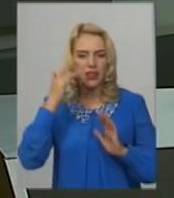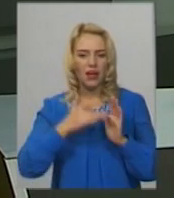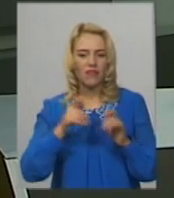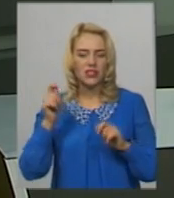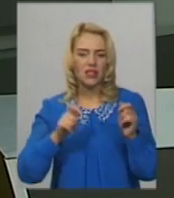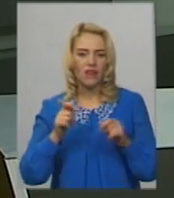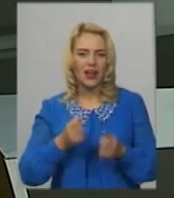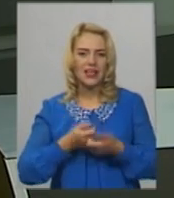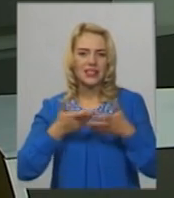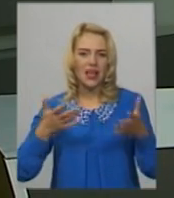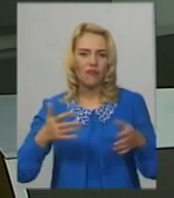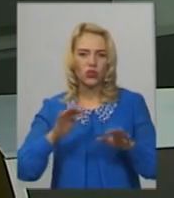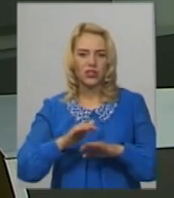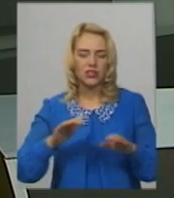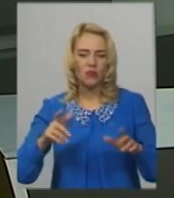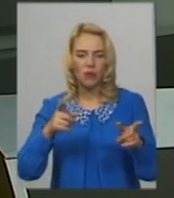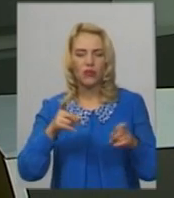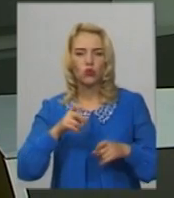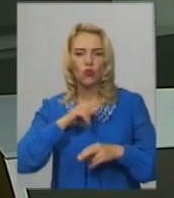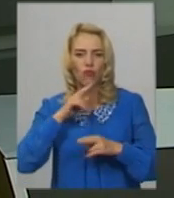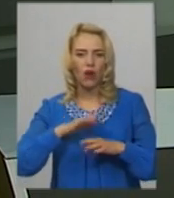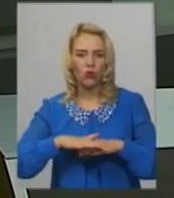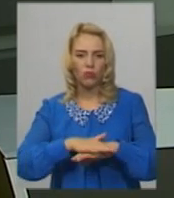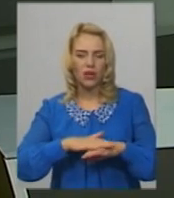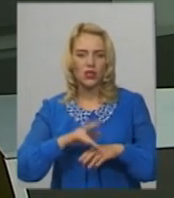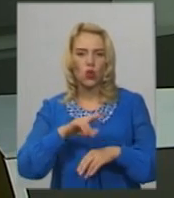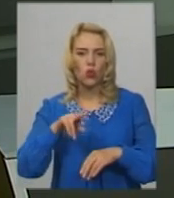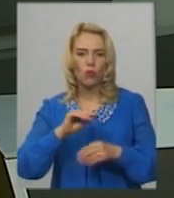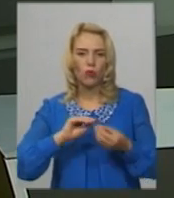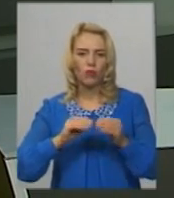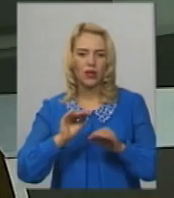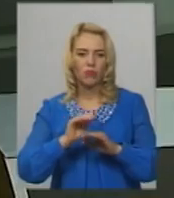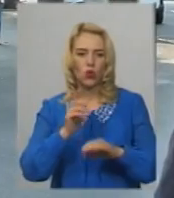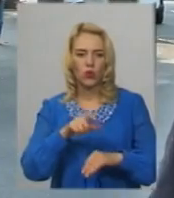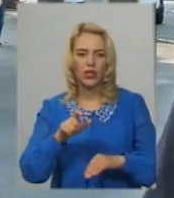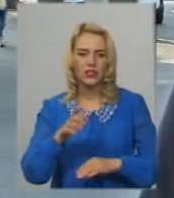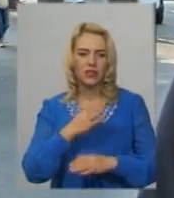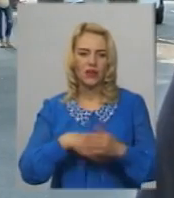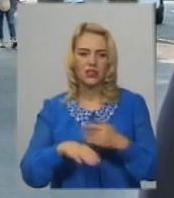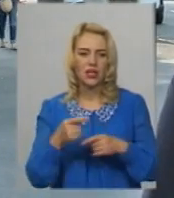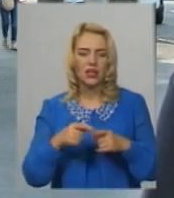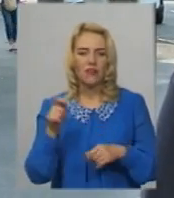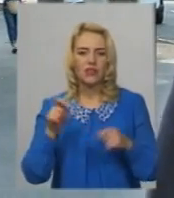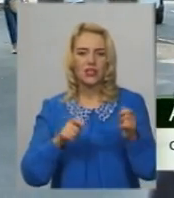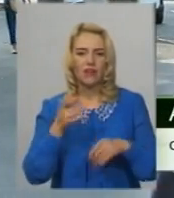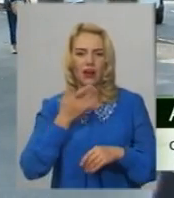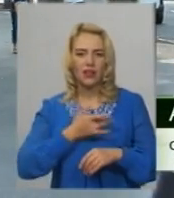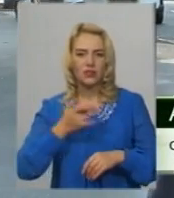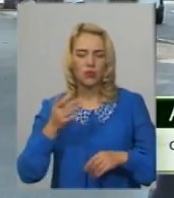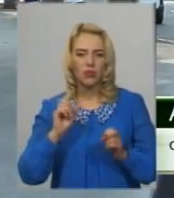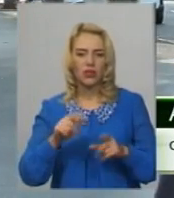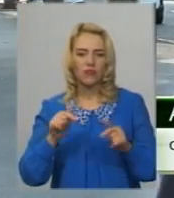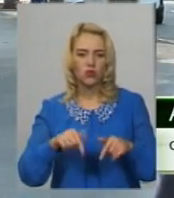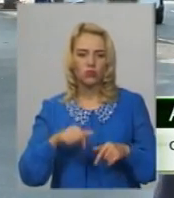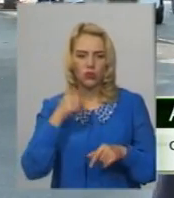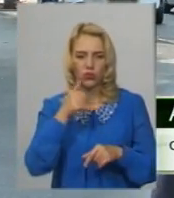«Сяєво дитинство» – привернути увагу громадськості до проблем людей з інвалідністю. Фестиваль «Республіка» цього року, як і минулого,